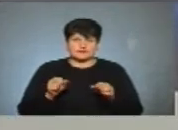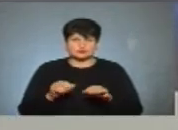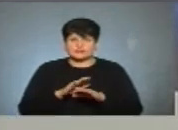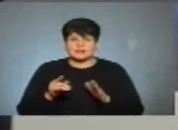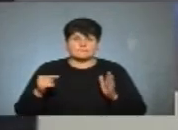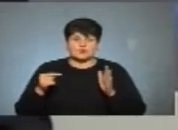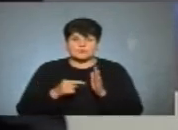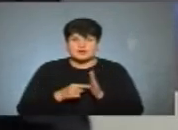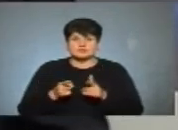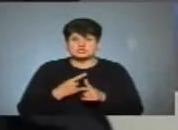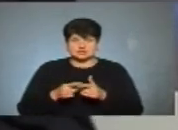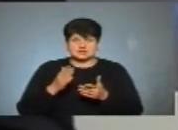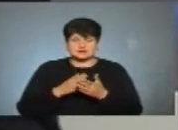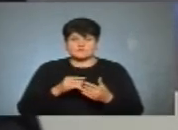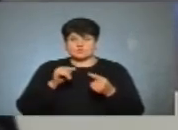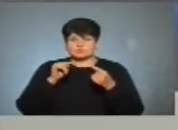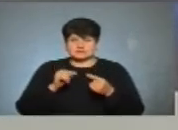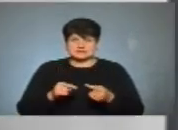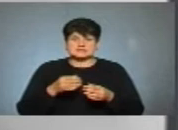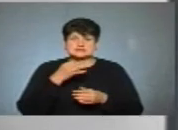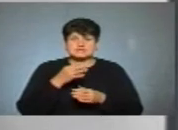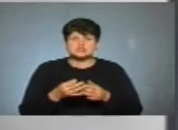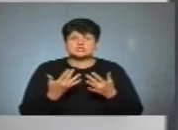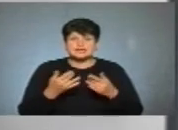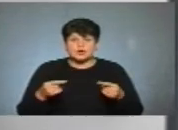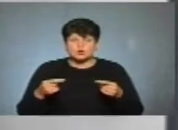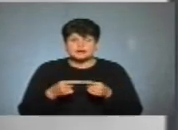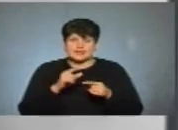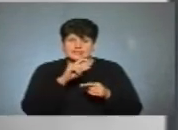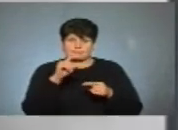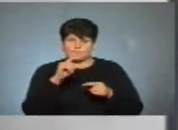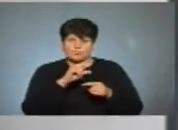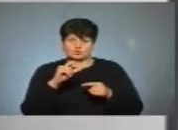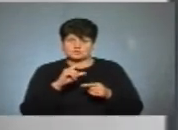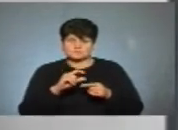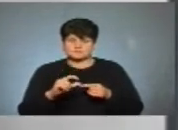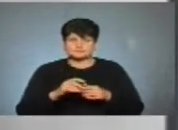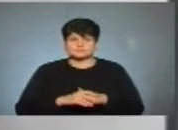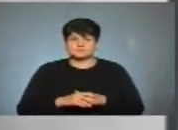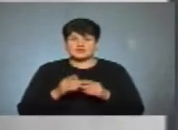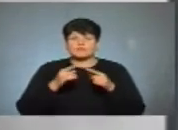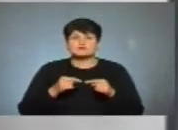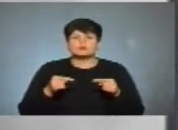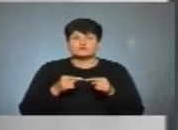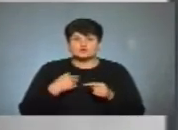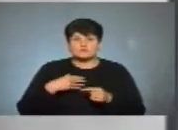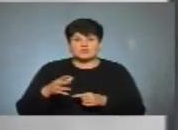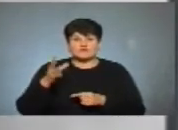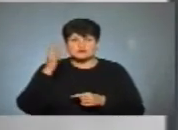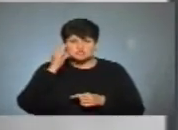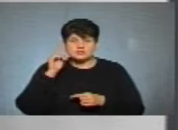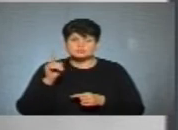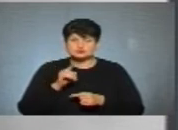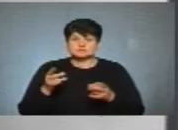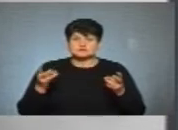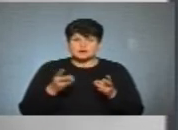чи вони там знаходяться в опозиції. Назвіть, будь ласка, кілька конкретних пунктів, бо в нас не так багато часу лежать. Почу. Відповідно, ми вважаємо, що треба